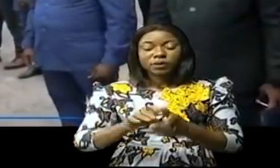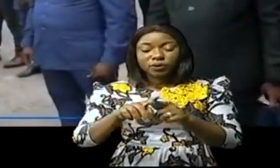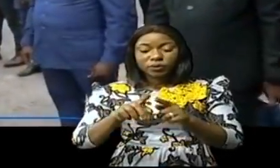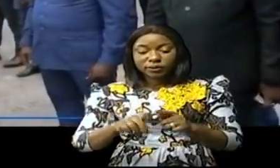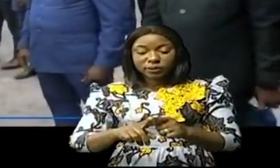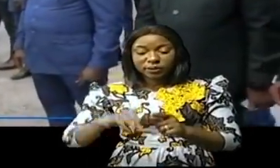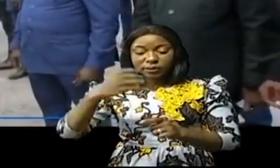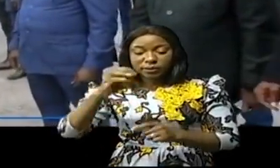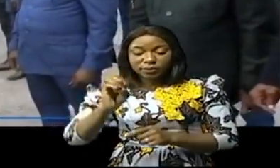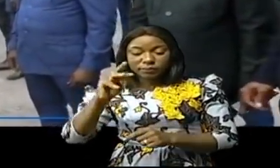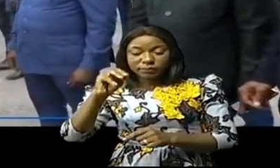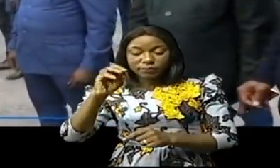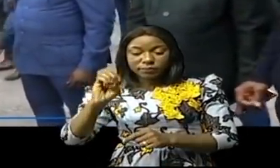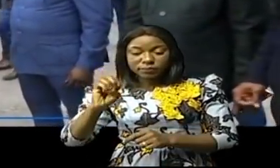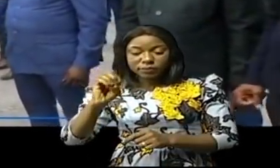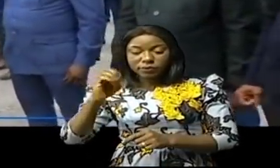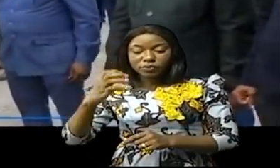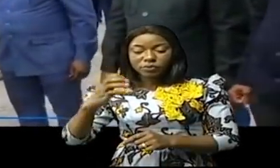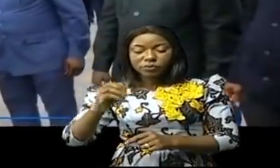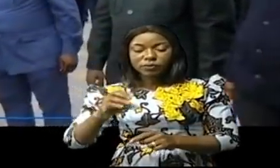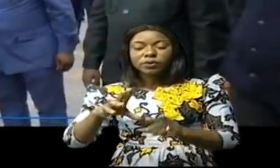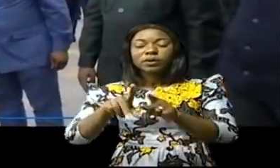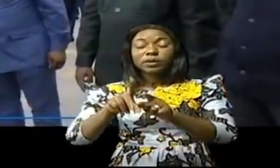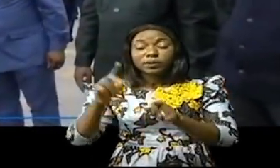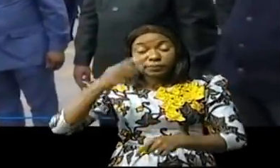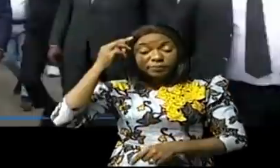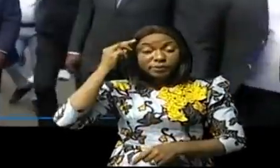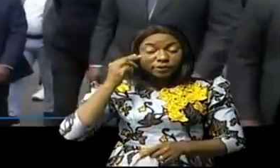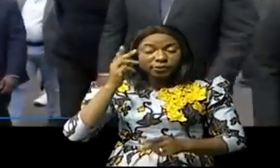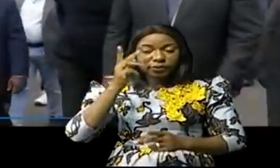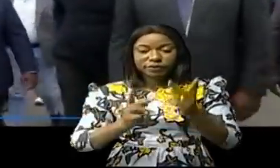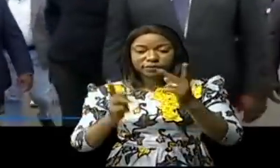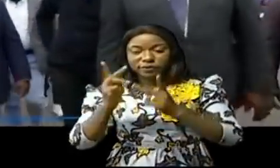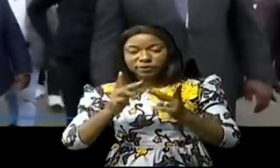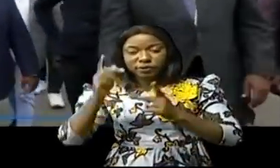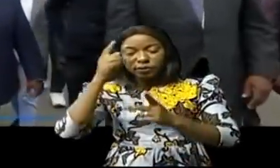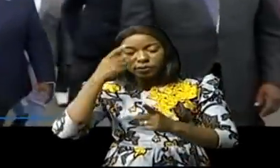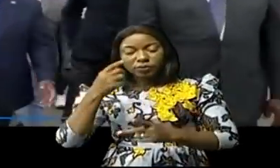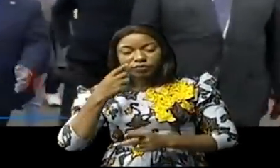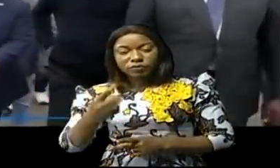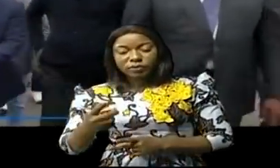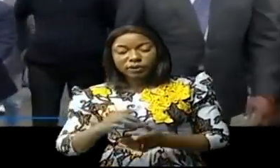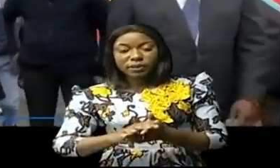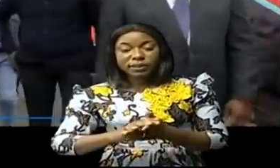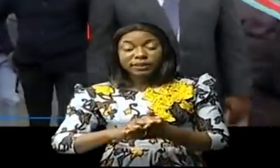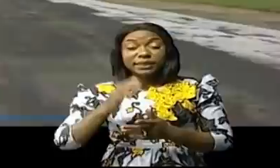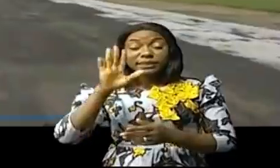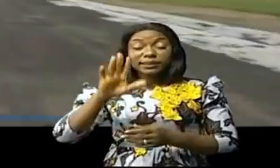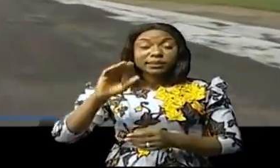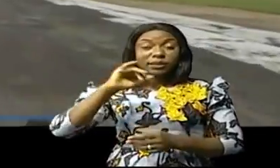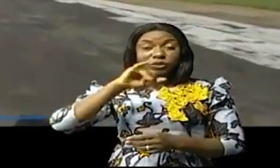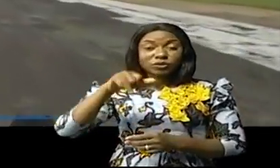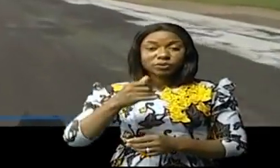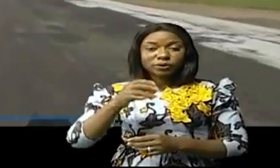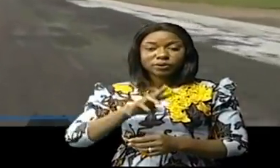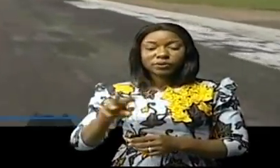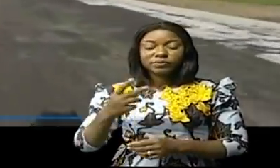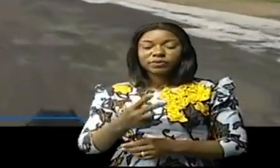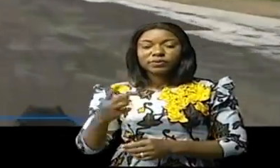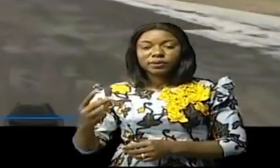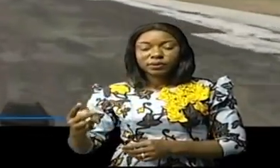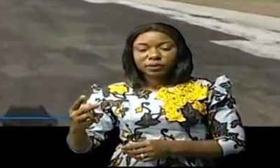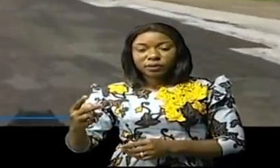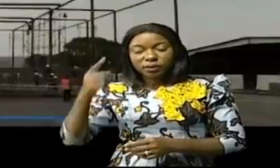Senko, le Premier ministre a visité l'un des sites prévus pour la visite papale du 2 au 5 juillet 2022 en République démocratique du